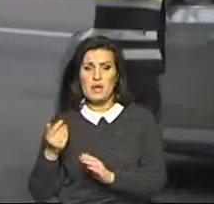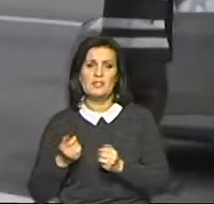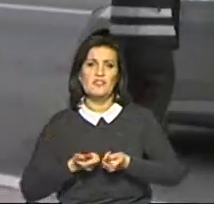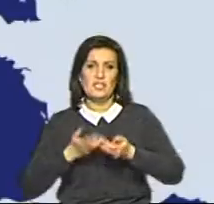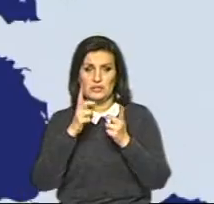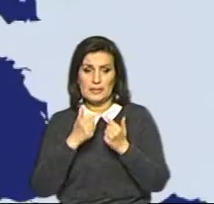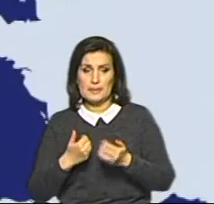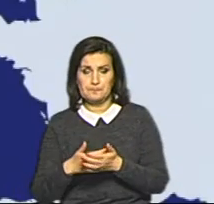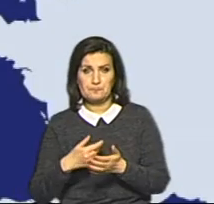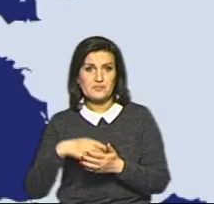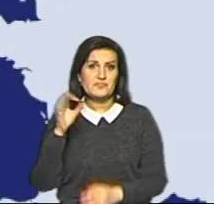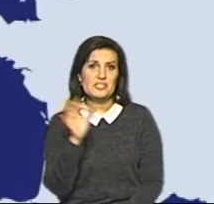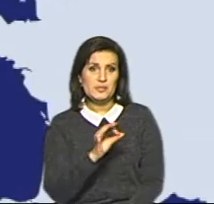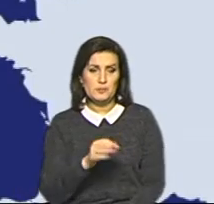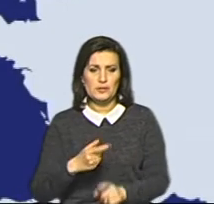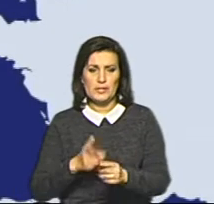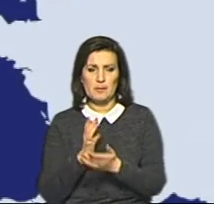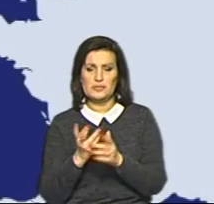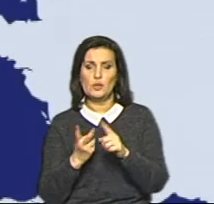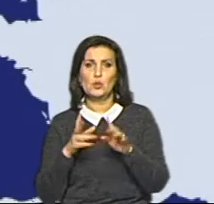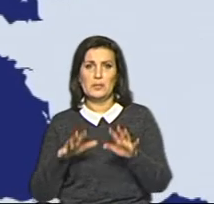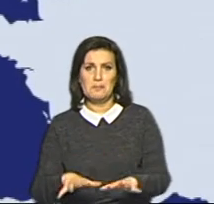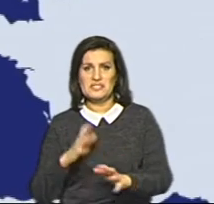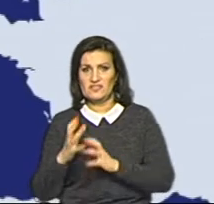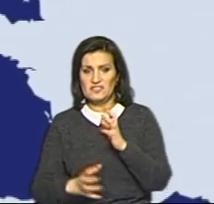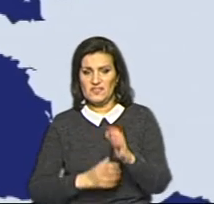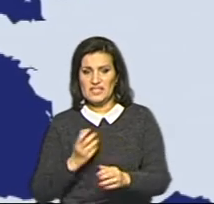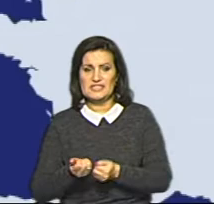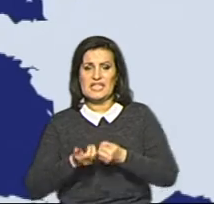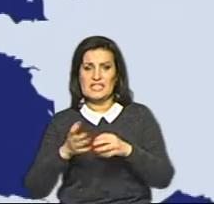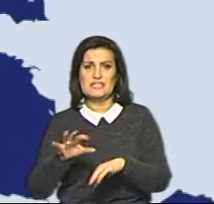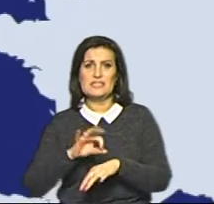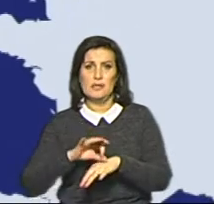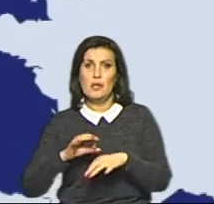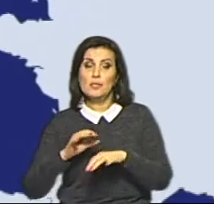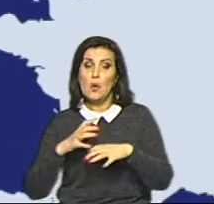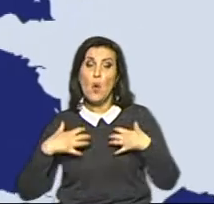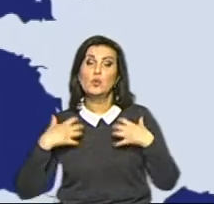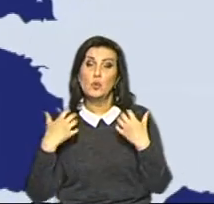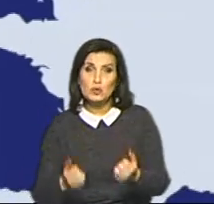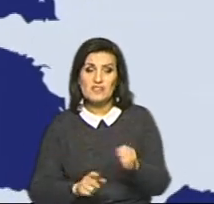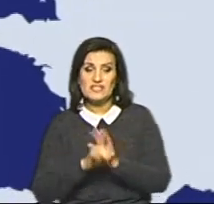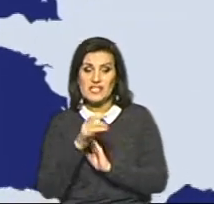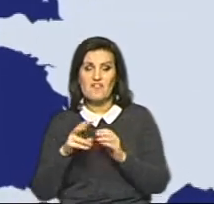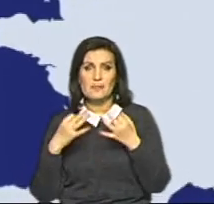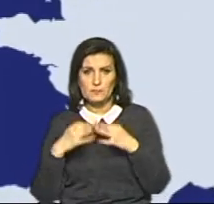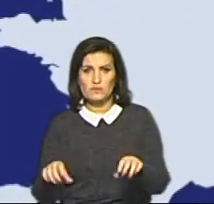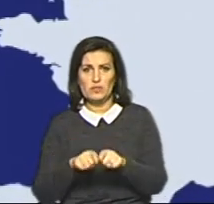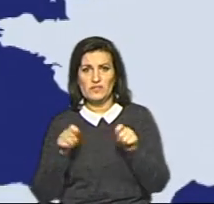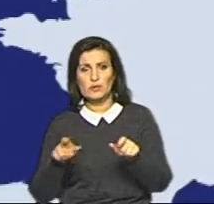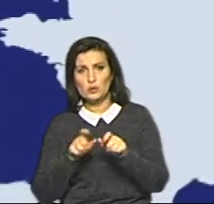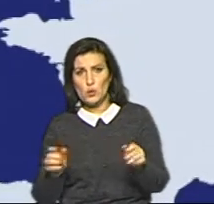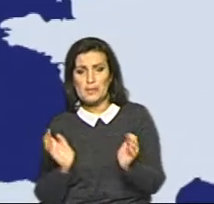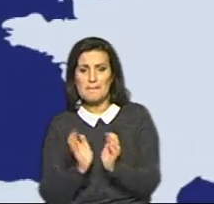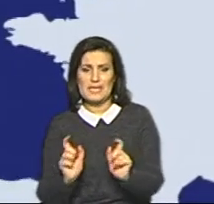країн. Наприклад, в Німеччині, яка посідає друге місце у світі, за кількістю тих, хто удужав, з травня дозволять відкрити школи та маленькі